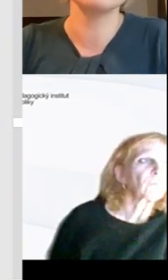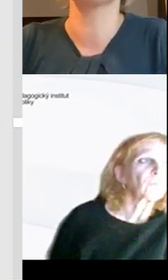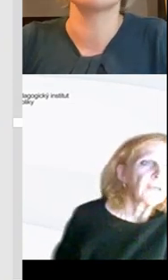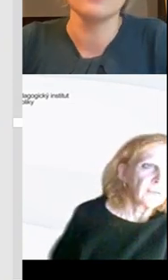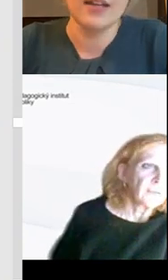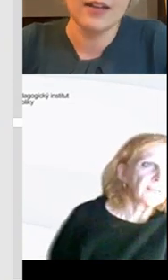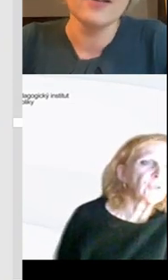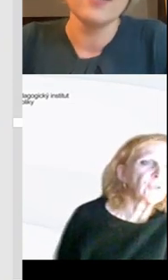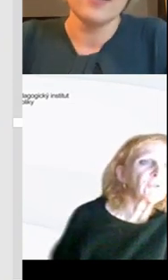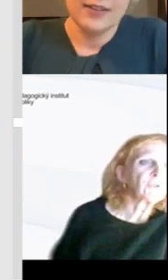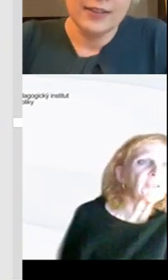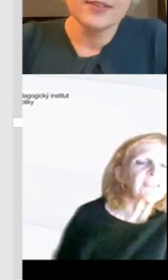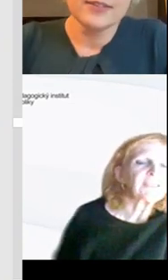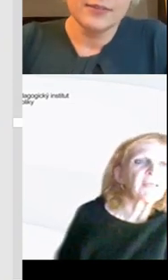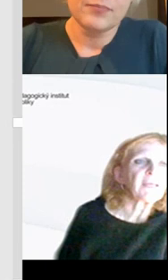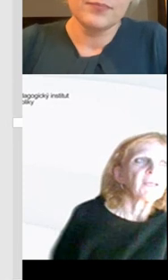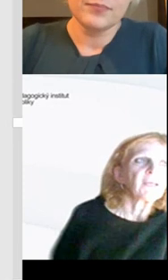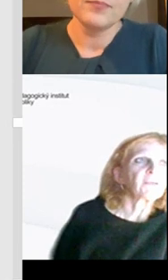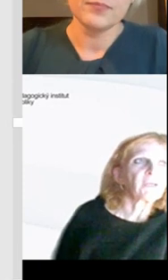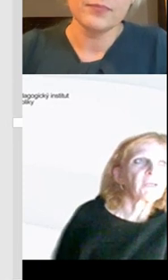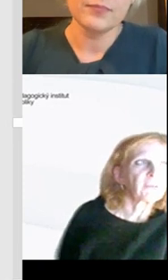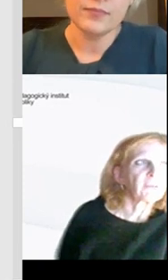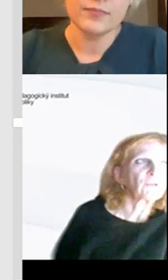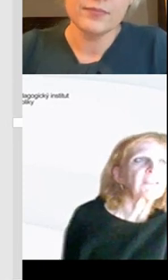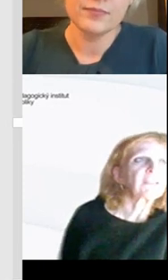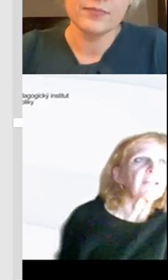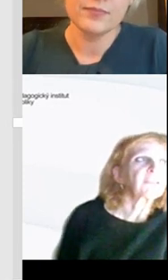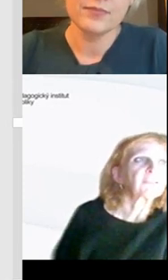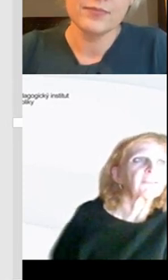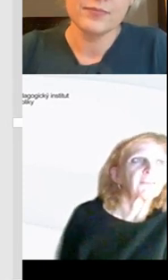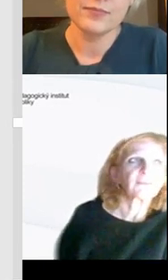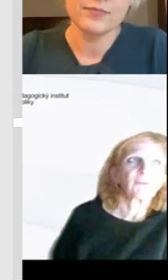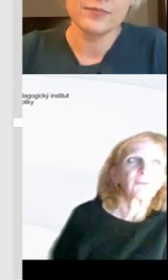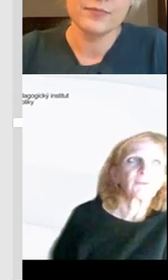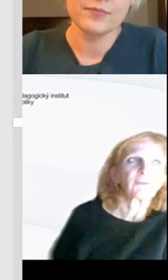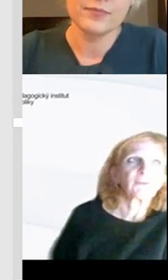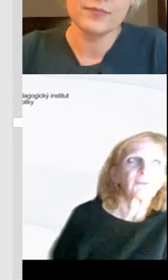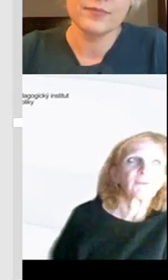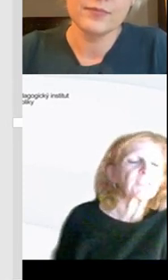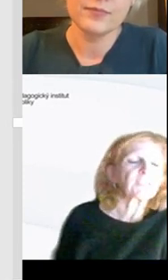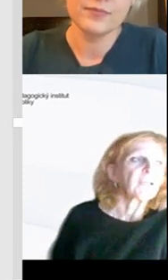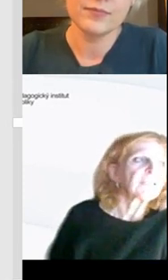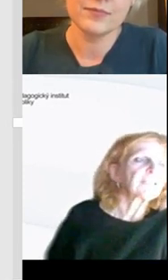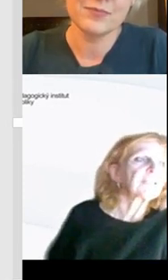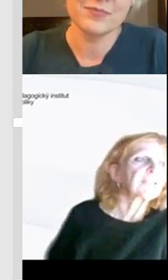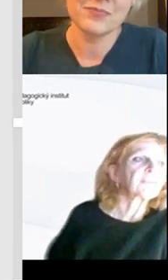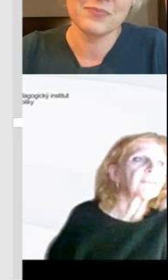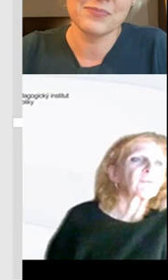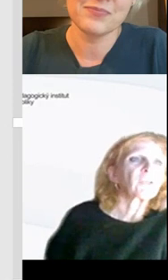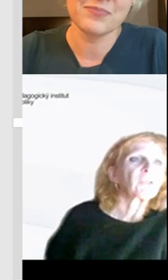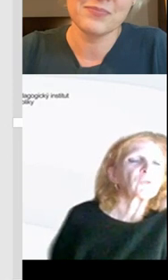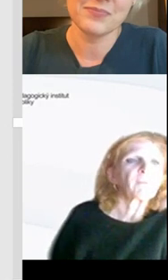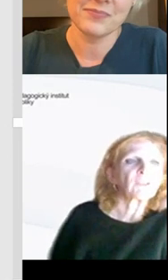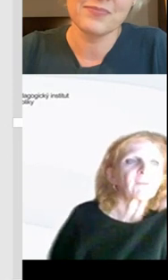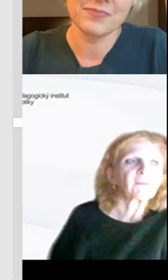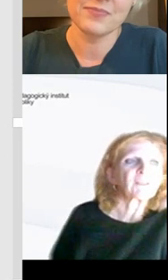ročníkům. Samozřejmě, že tady vidíme, že na rozvoji komunikačních schopností díky digitálním